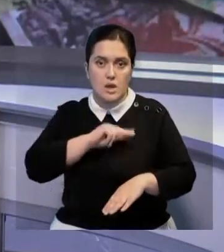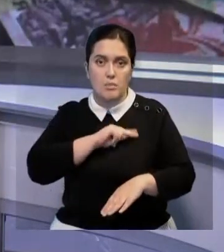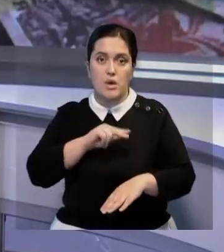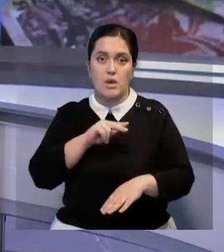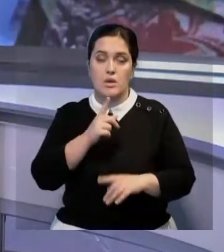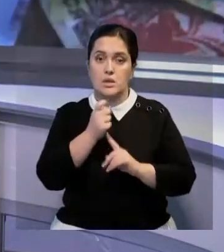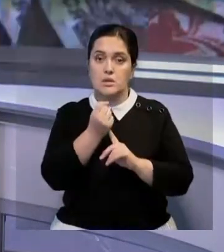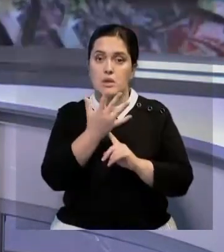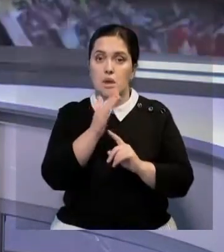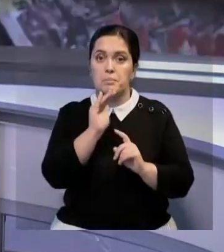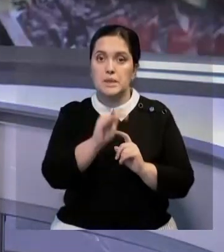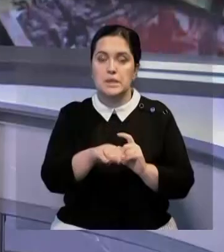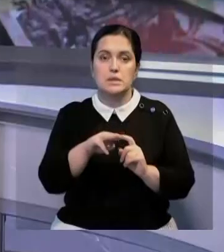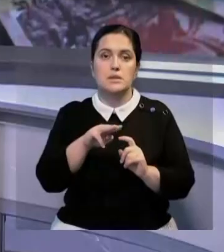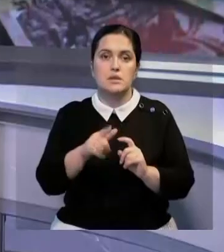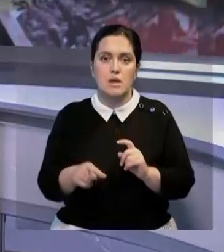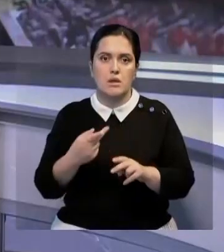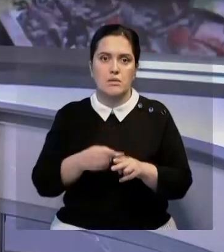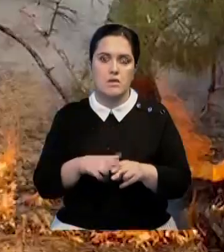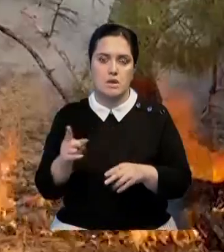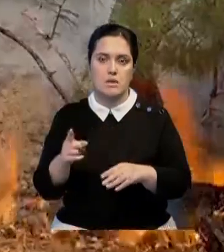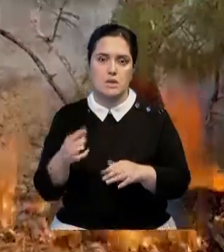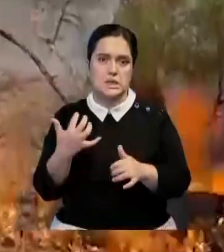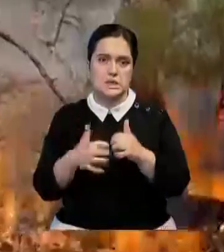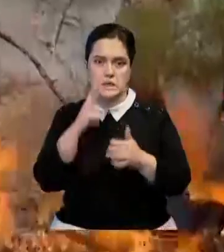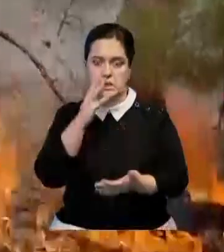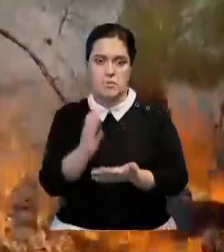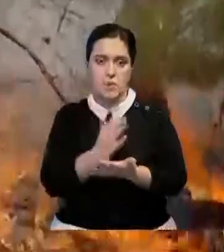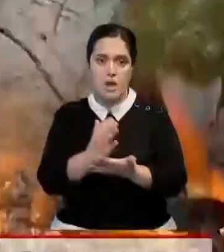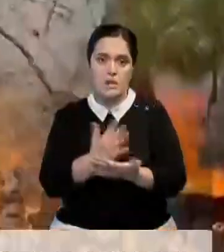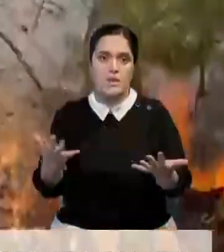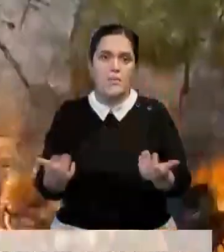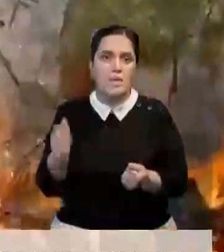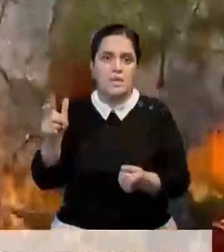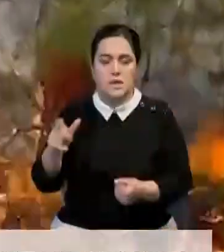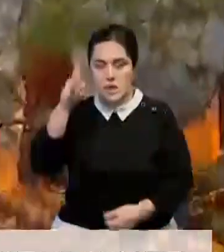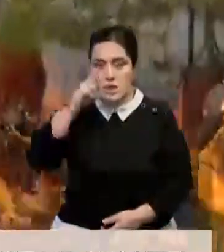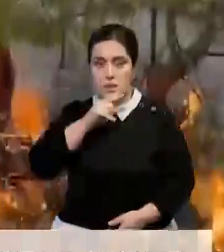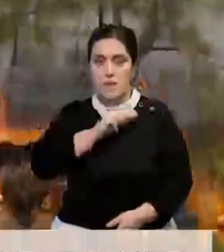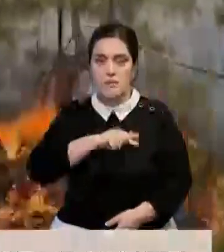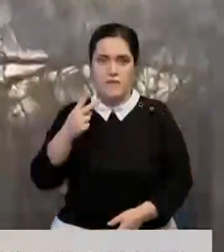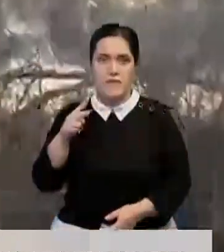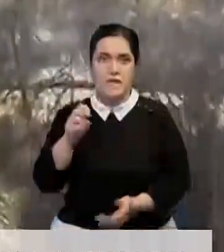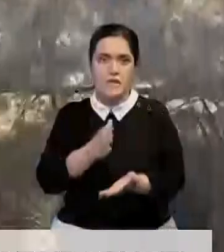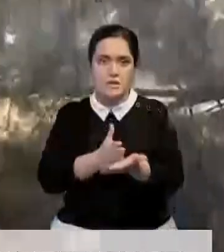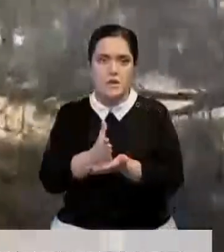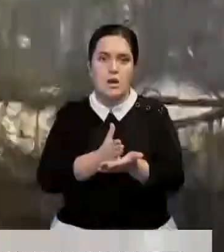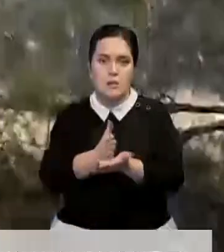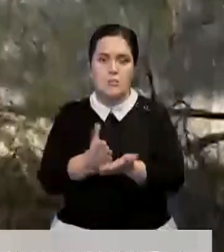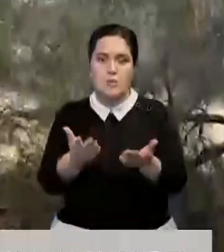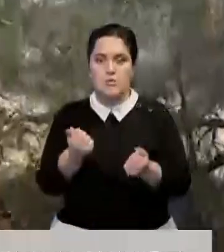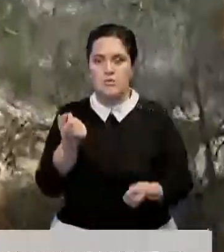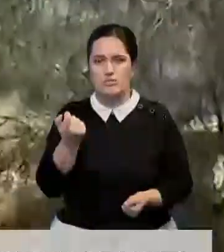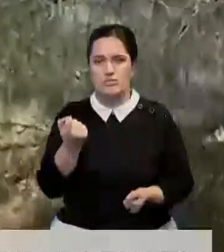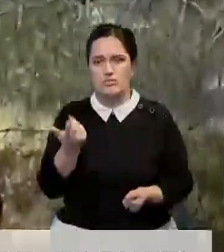бедствиями, начинается от 115 тысяч тенге. Это минимальная зарплата спасателей в Казахстане. Сотрудники с 20-летним стажем